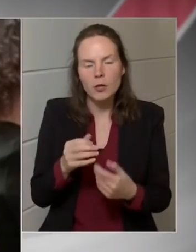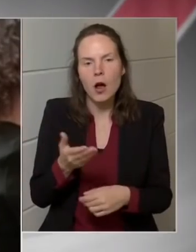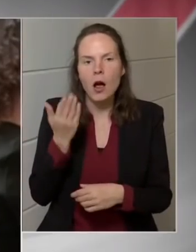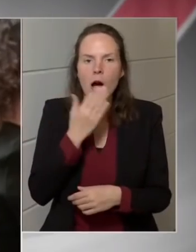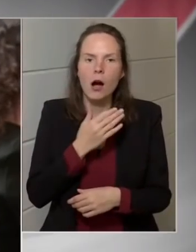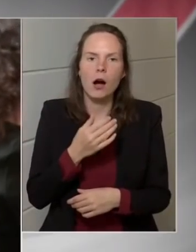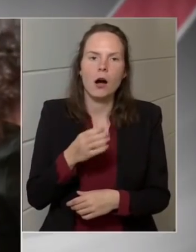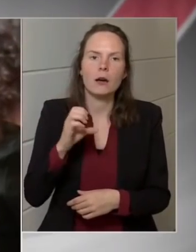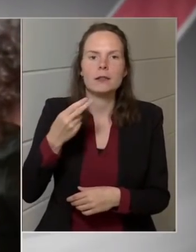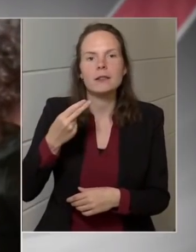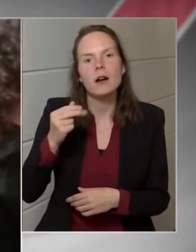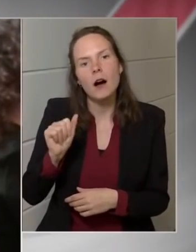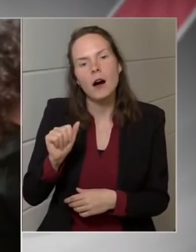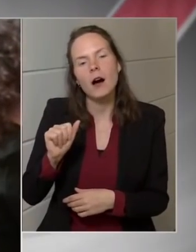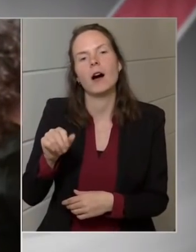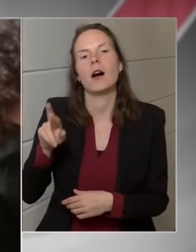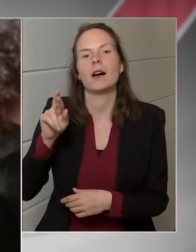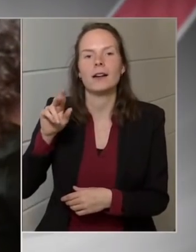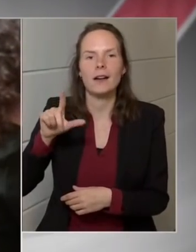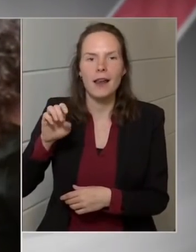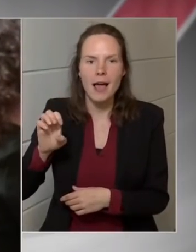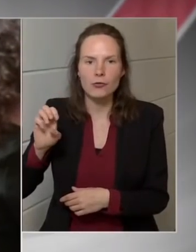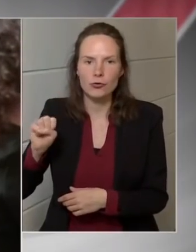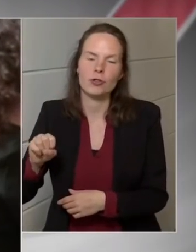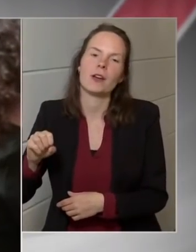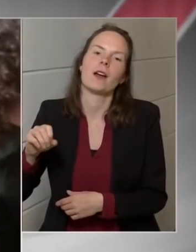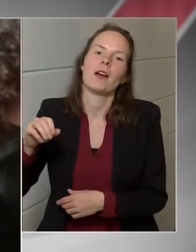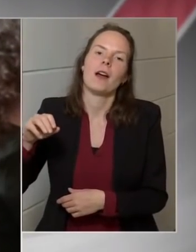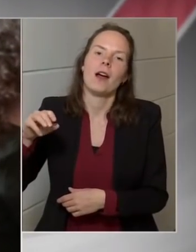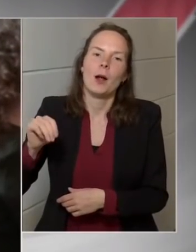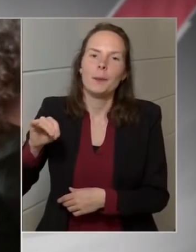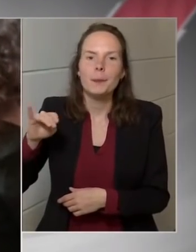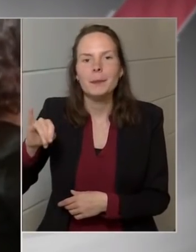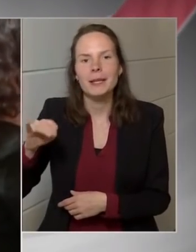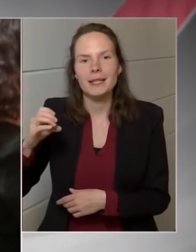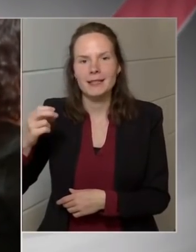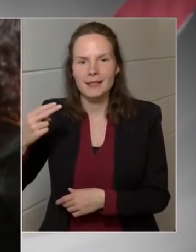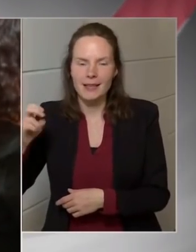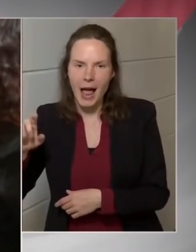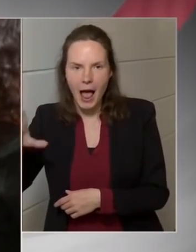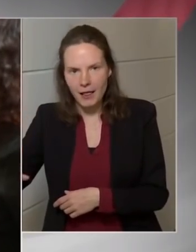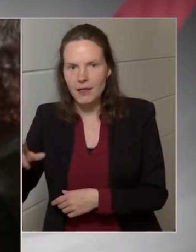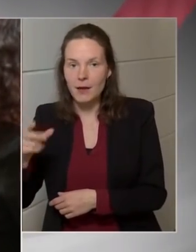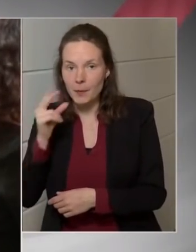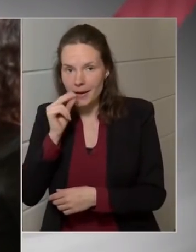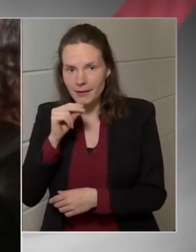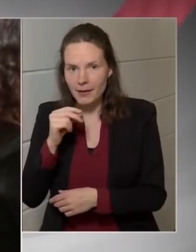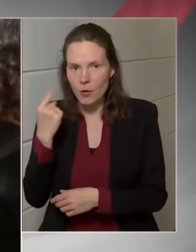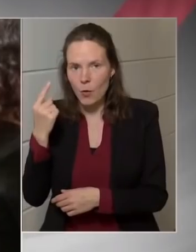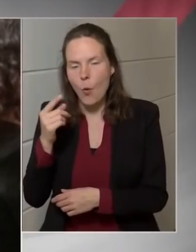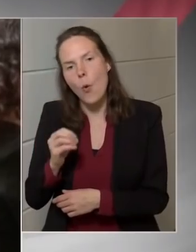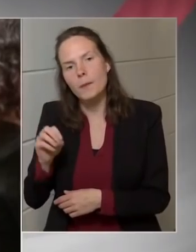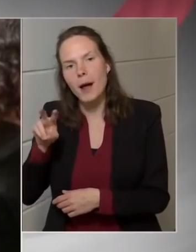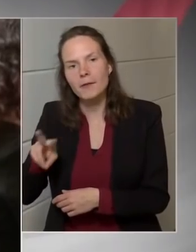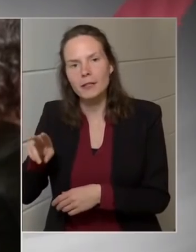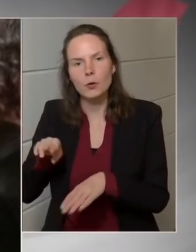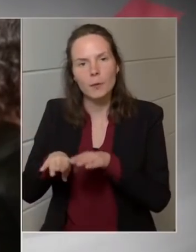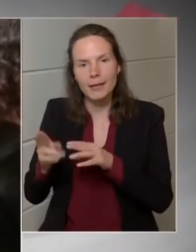kérdésem van még, hogyha a kormány szóvívő asszony megengedi. Az egyik az olajembergóval kapcsolatos. Ha